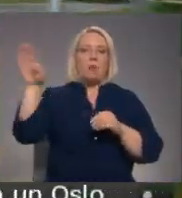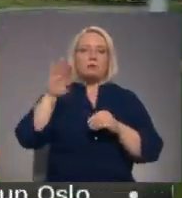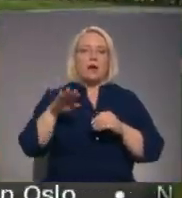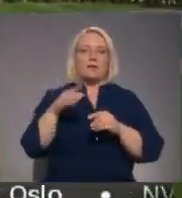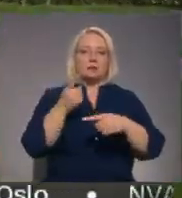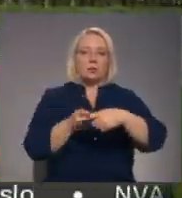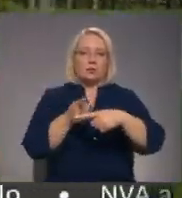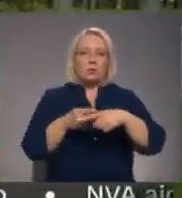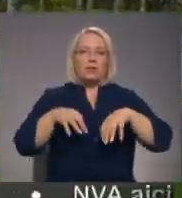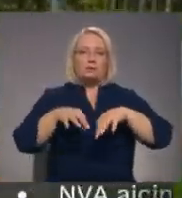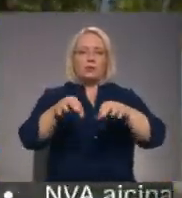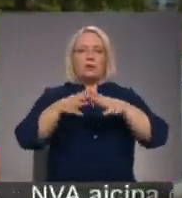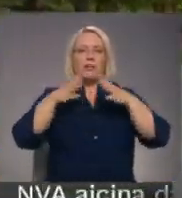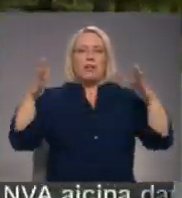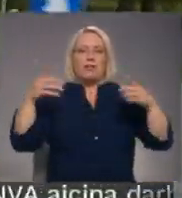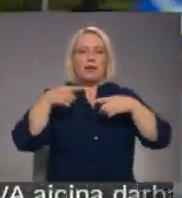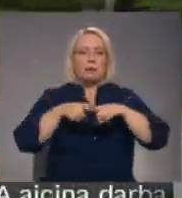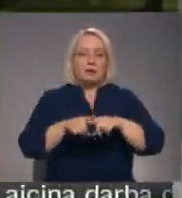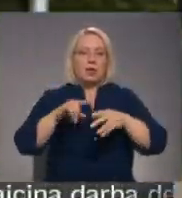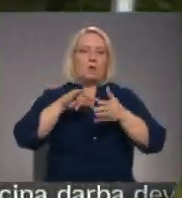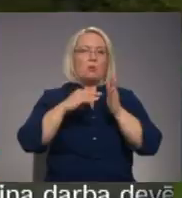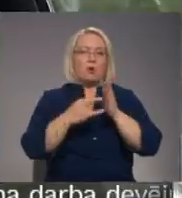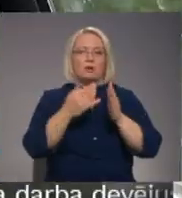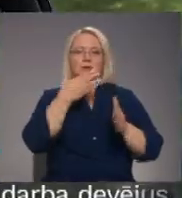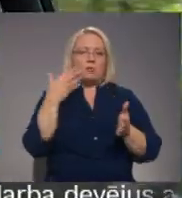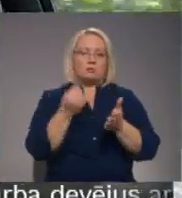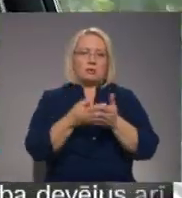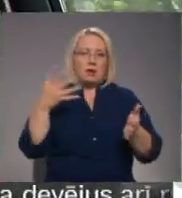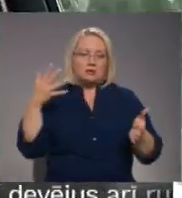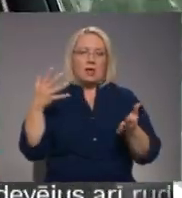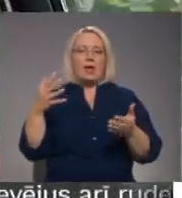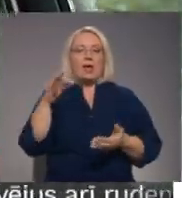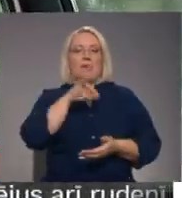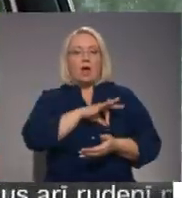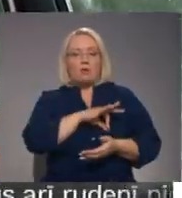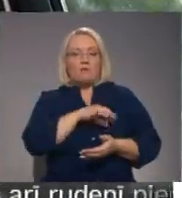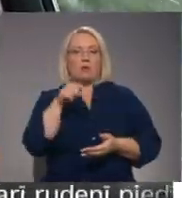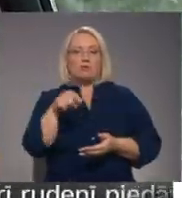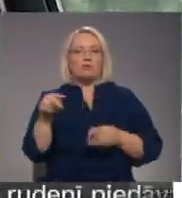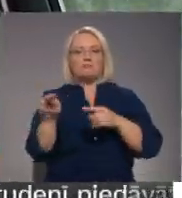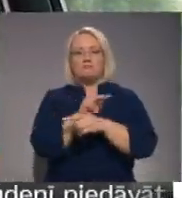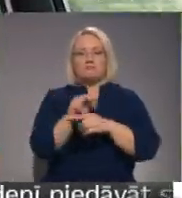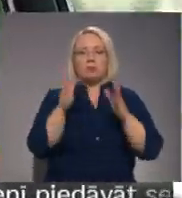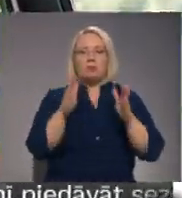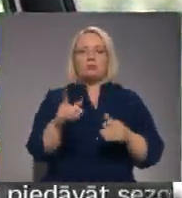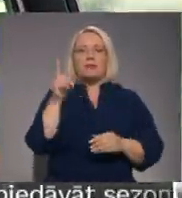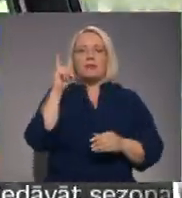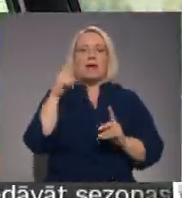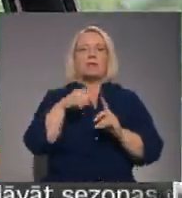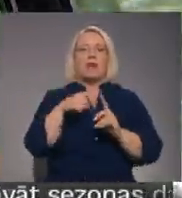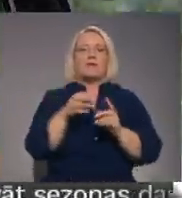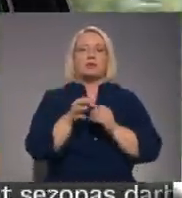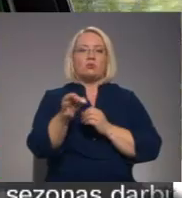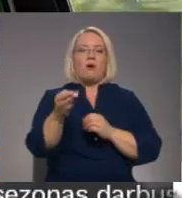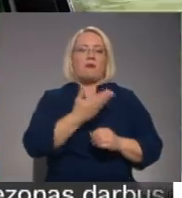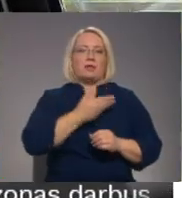izbraucam arī lielajai tehnikai projektu nēsot sadārdzinājusi. Ieguvēj no ceļa rekonstrukcijas būšot nevien tērvets novada